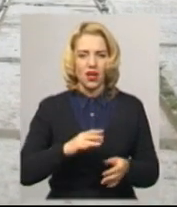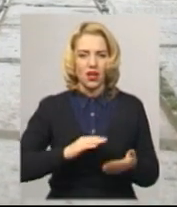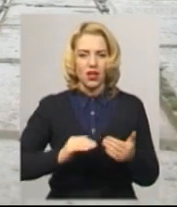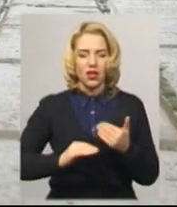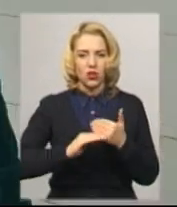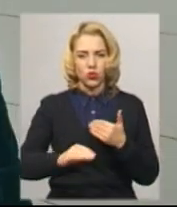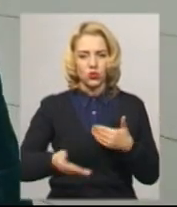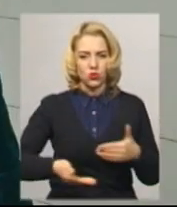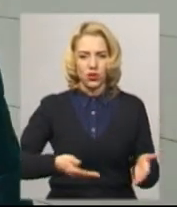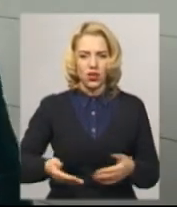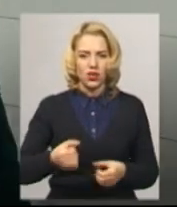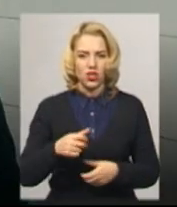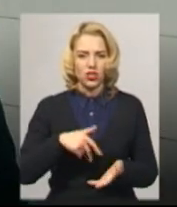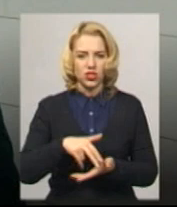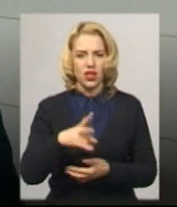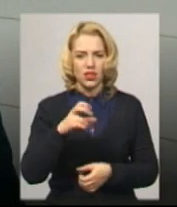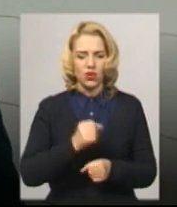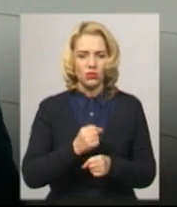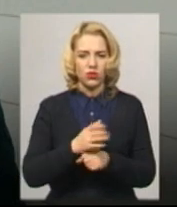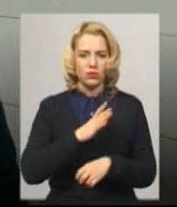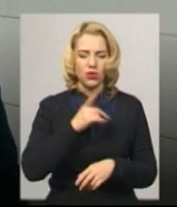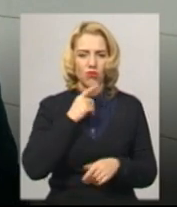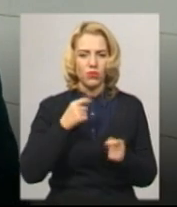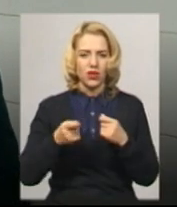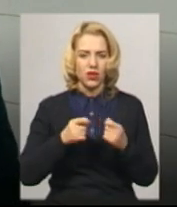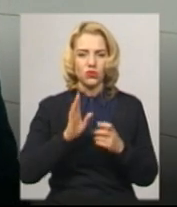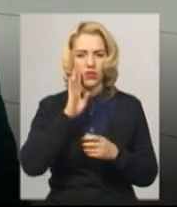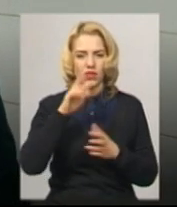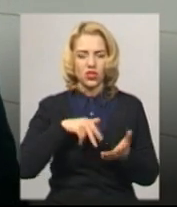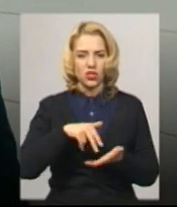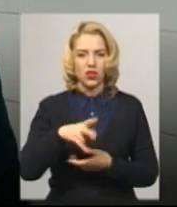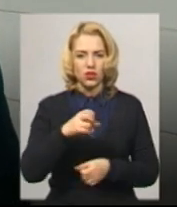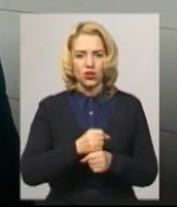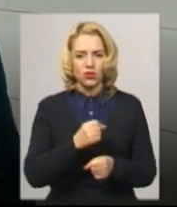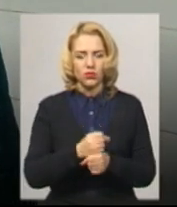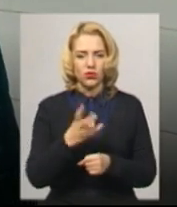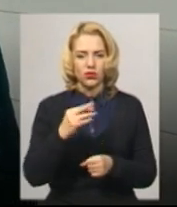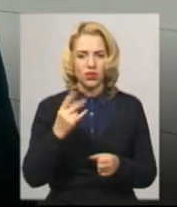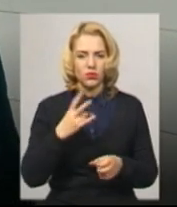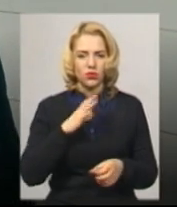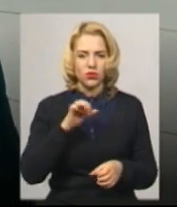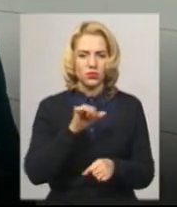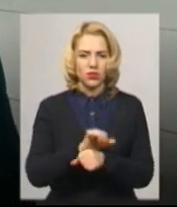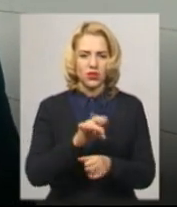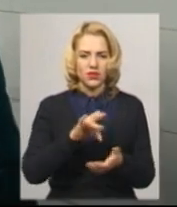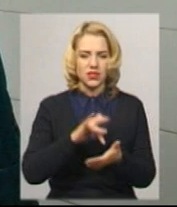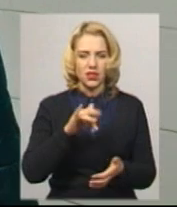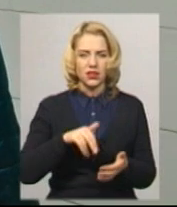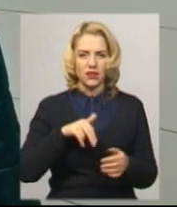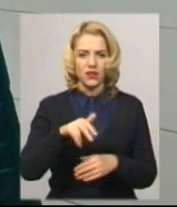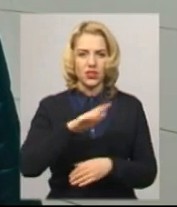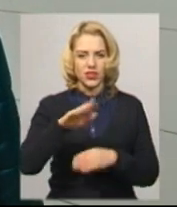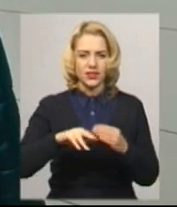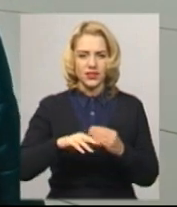дістаючись на роботу. Була максимально обережна, вранці добиралася на роботу, але потрібно було зупинитися в центрі. Вийшла з підземного